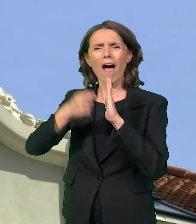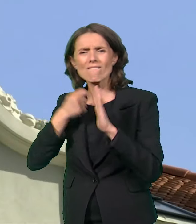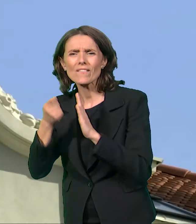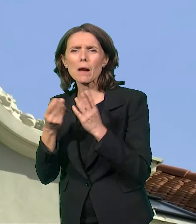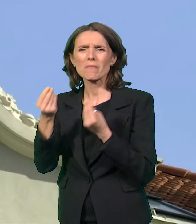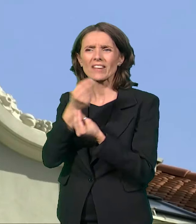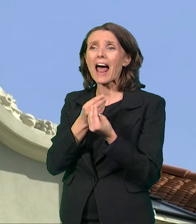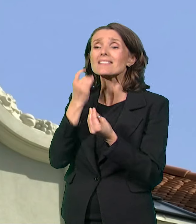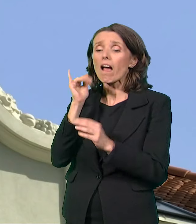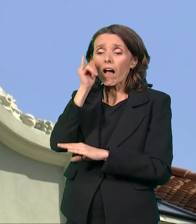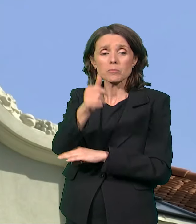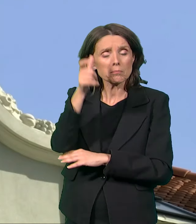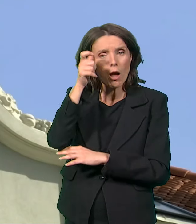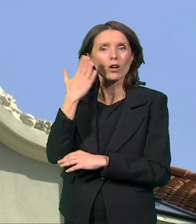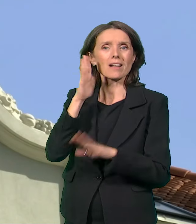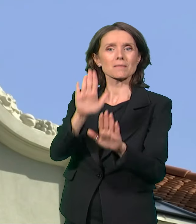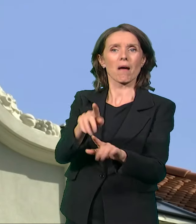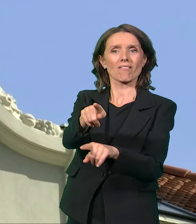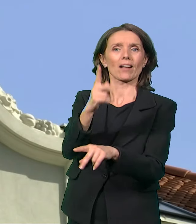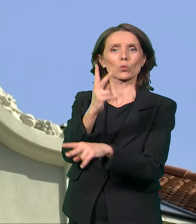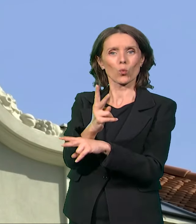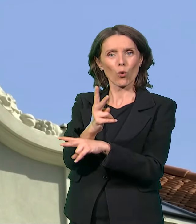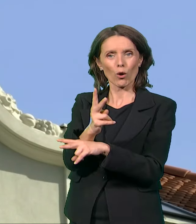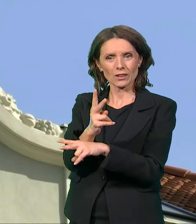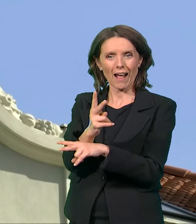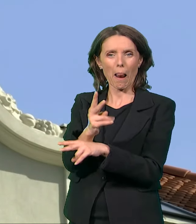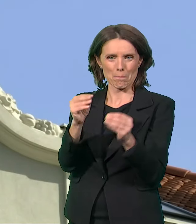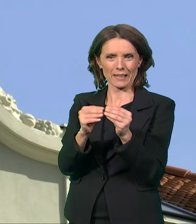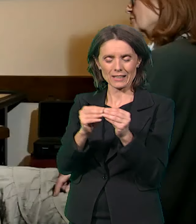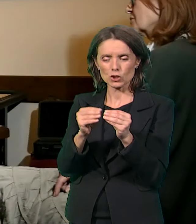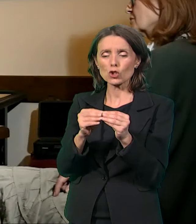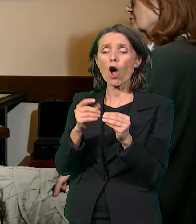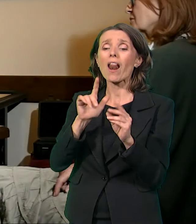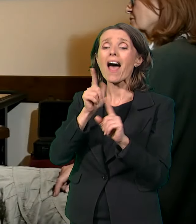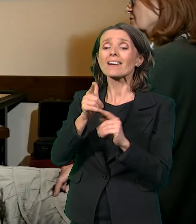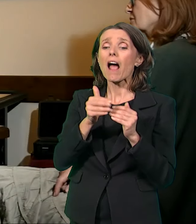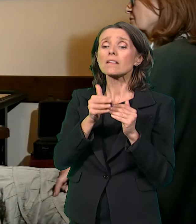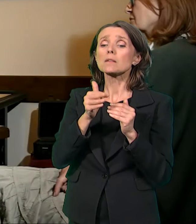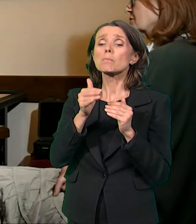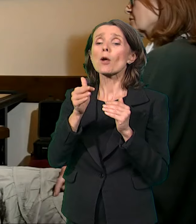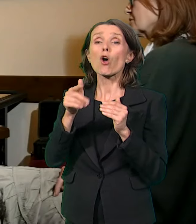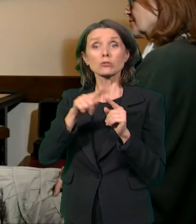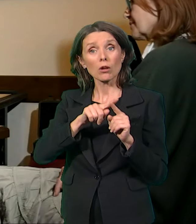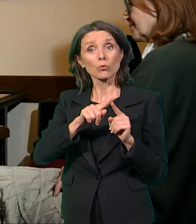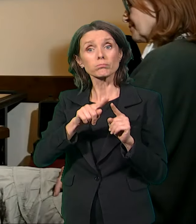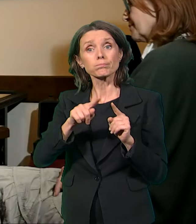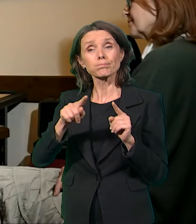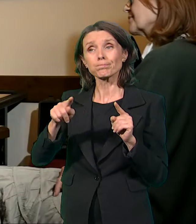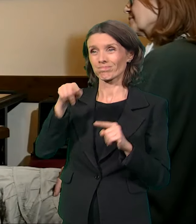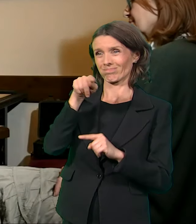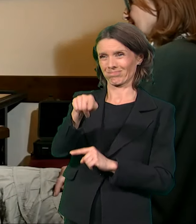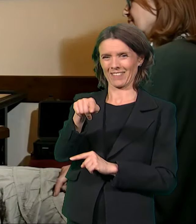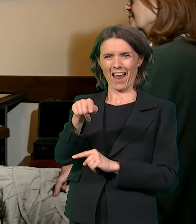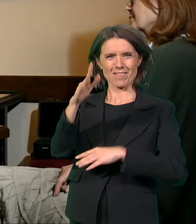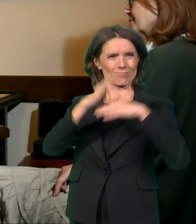do do godina iza rata. On je rađen u vreme, u stilu akademizma